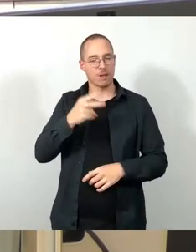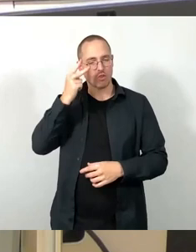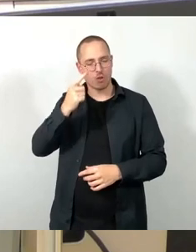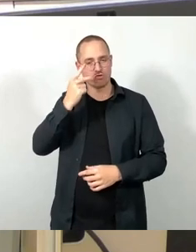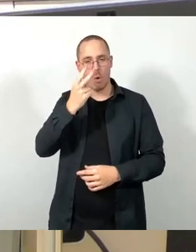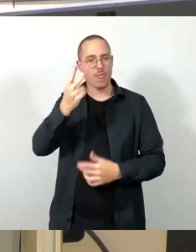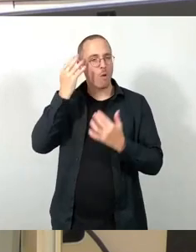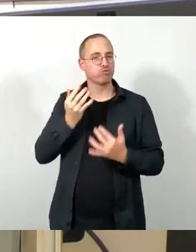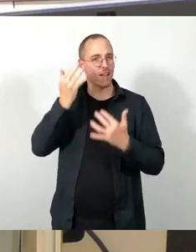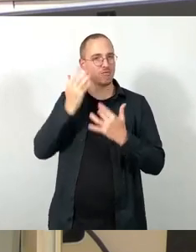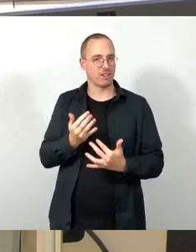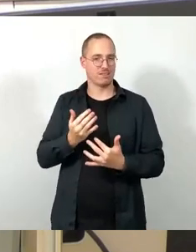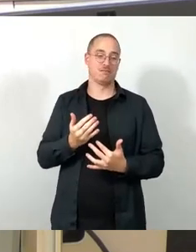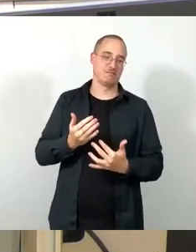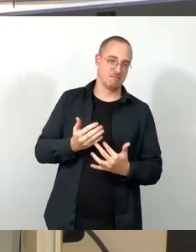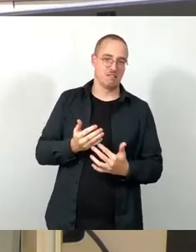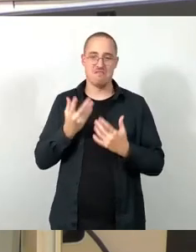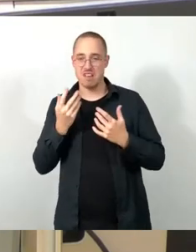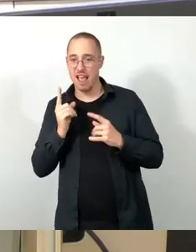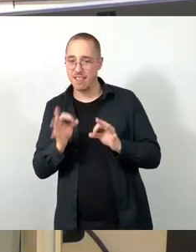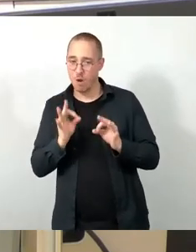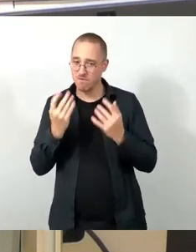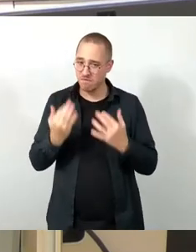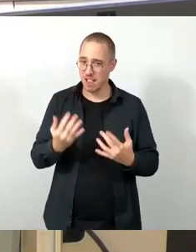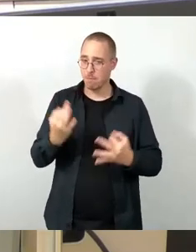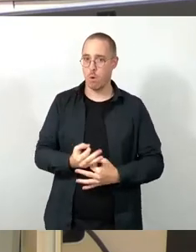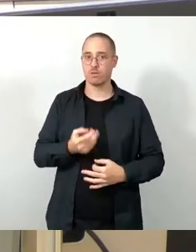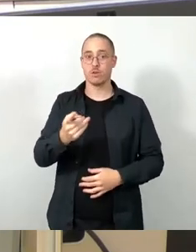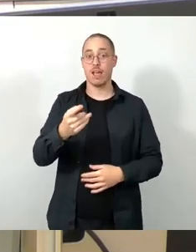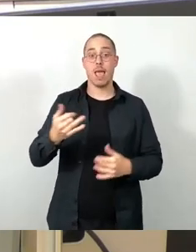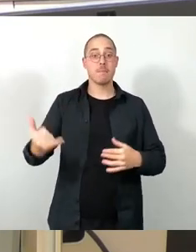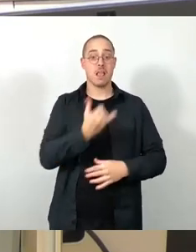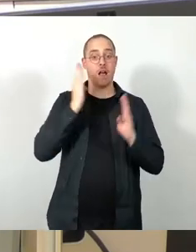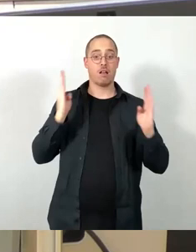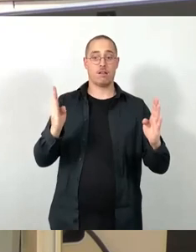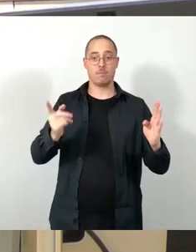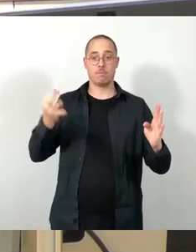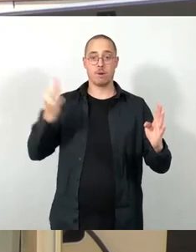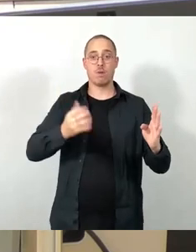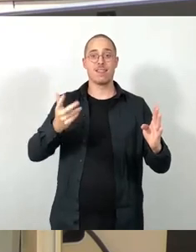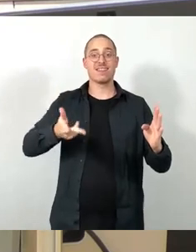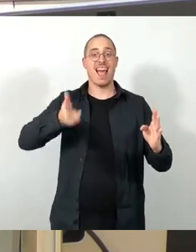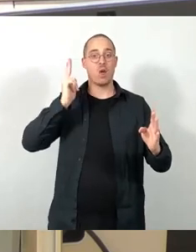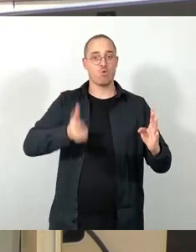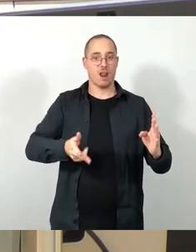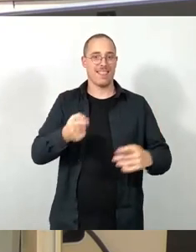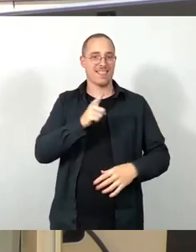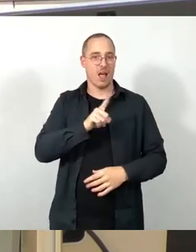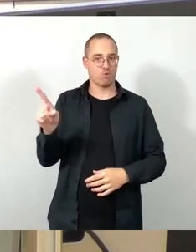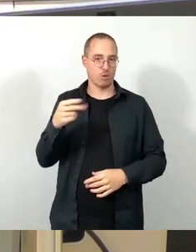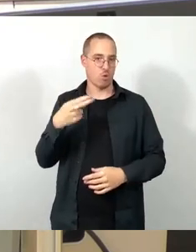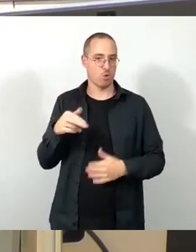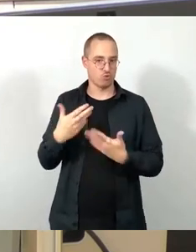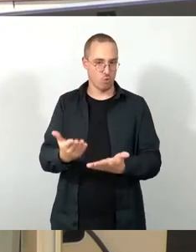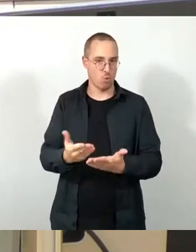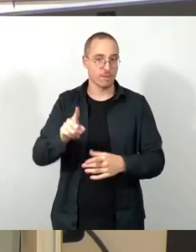Euro im Jahr bräuchte jede dieser Institutionen, um genau das erreichen zu können, was sie fordern. Übrigens zu Recht, Sie haben uns auf Ihrer Seite und ich